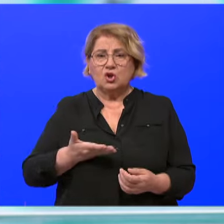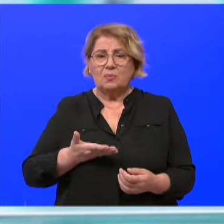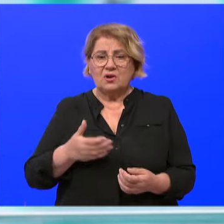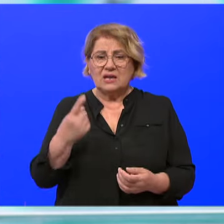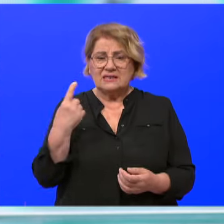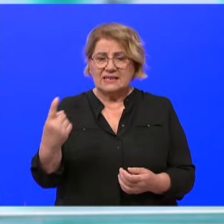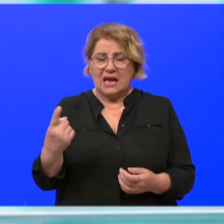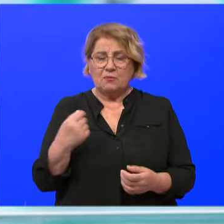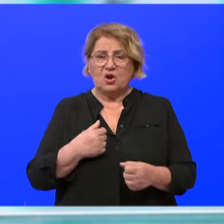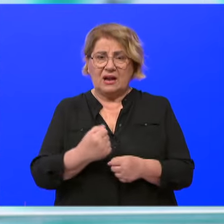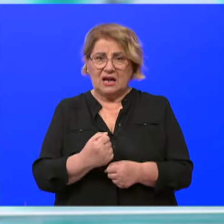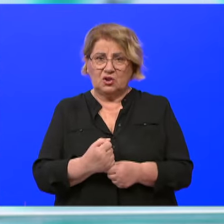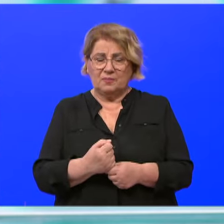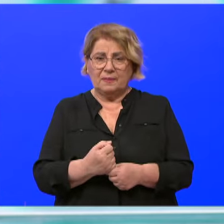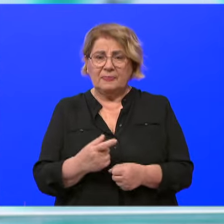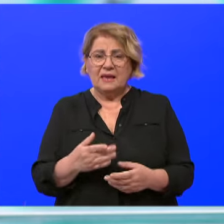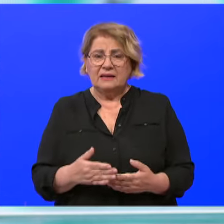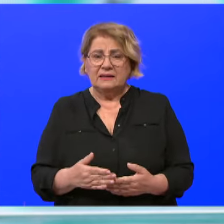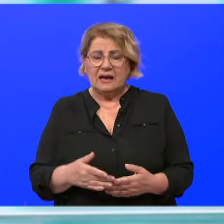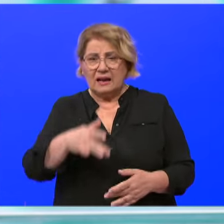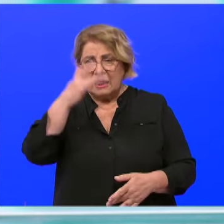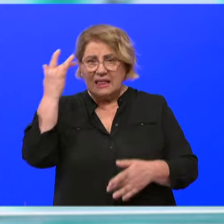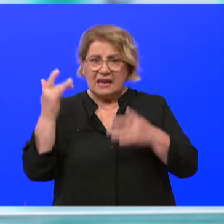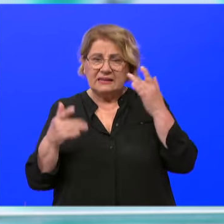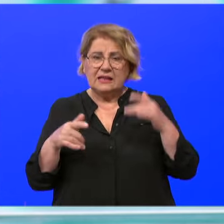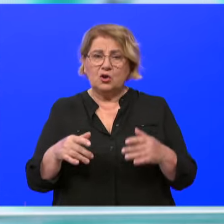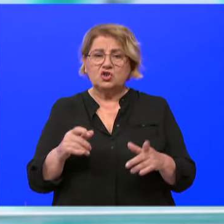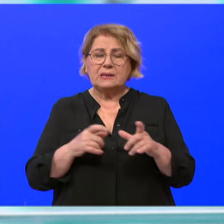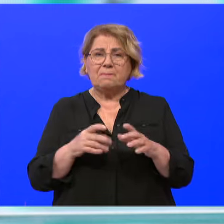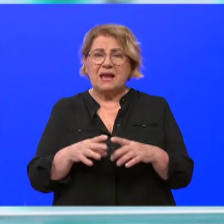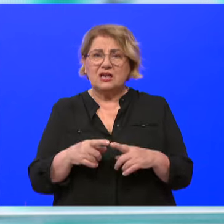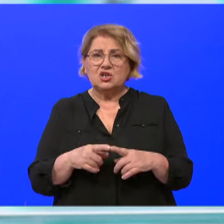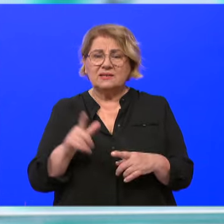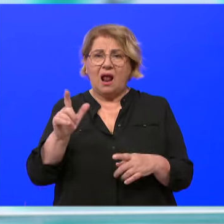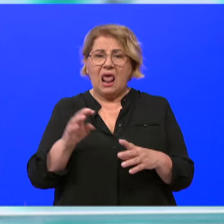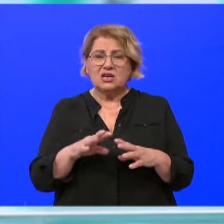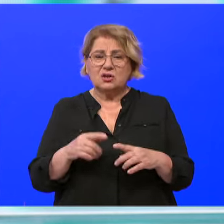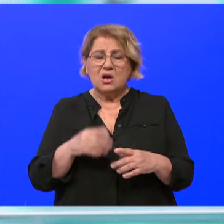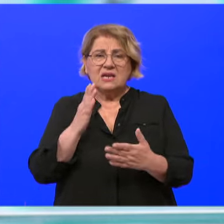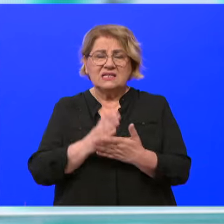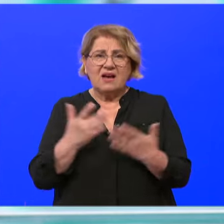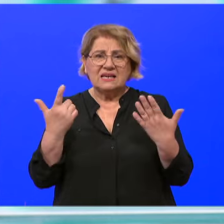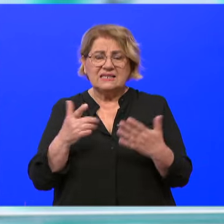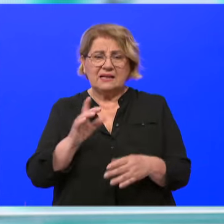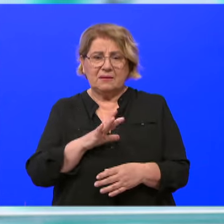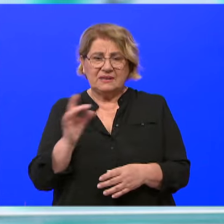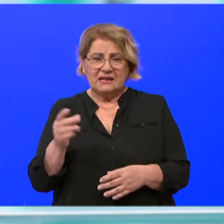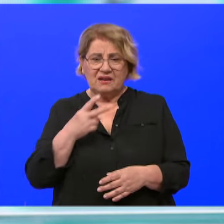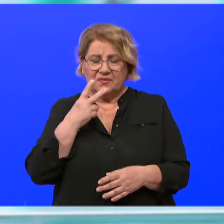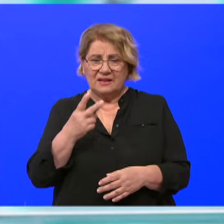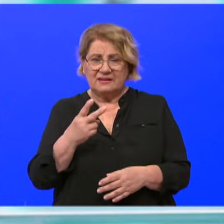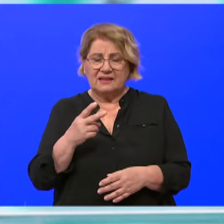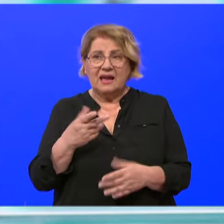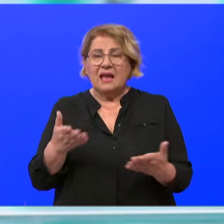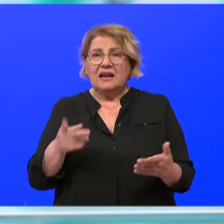sami svojim radom. To su vam ljeti da dođete na pelješac Korčilu, last ovom nje. Svaku sedmicu ćete vidjeti ligašice,